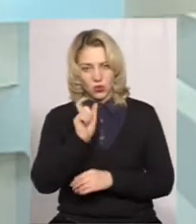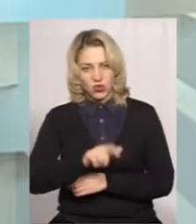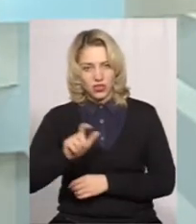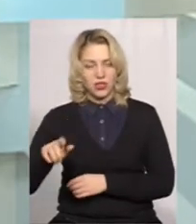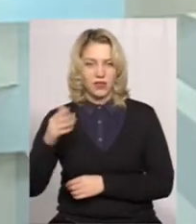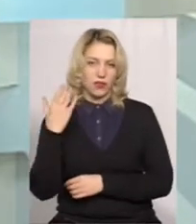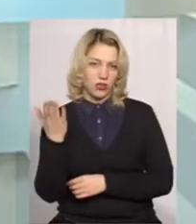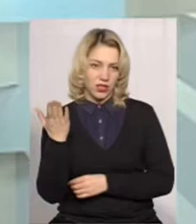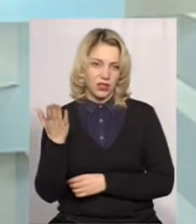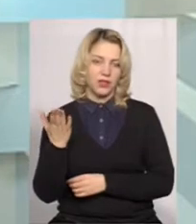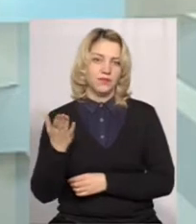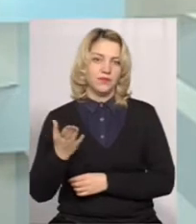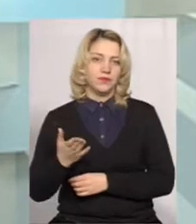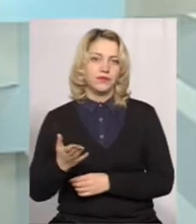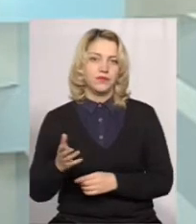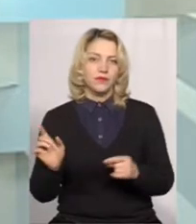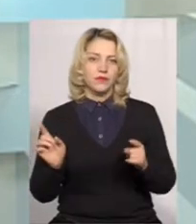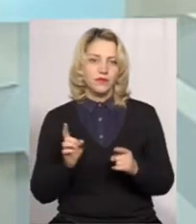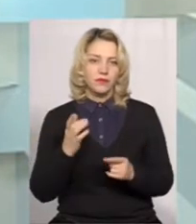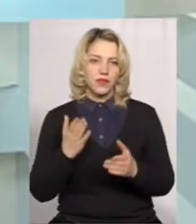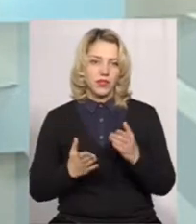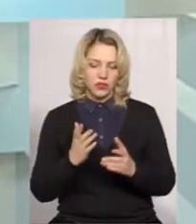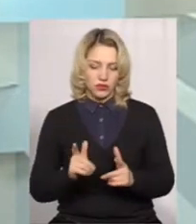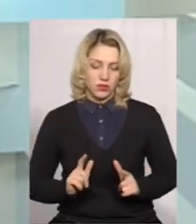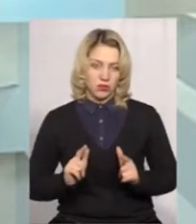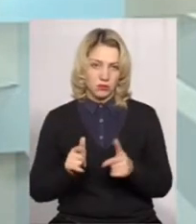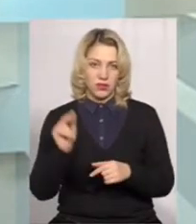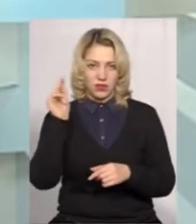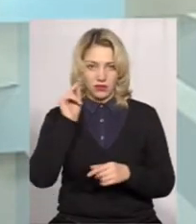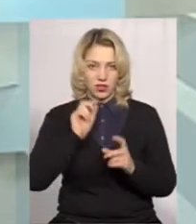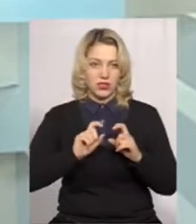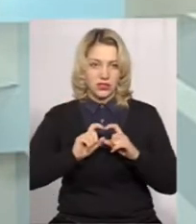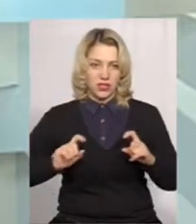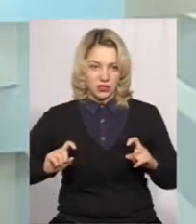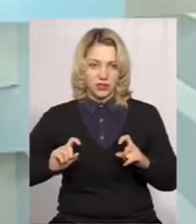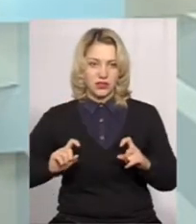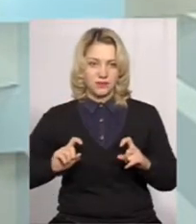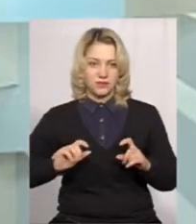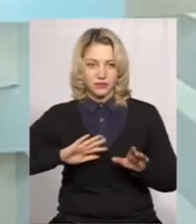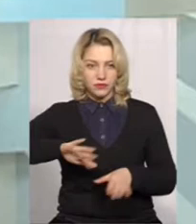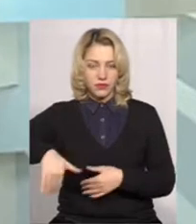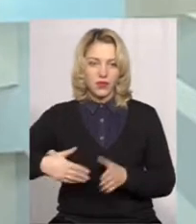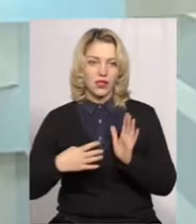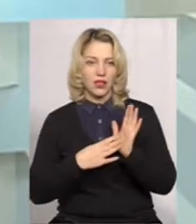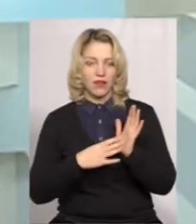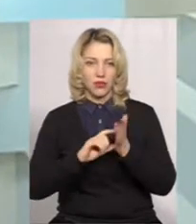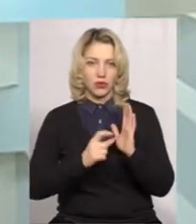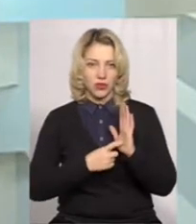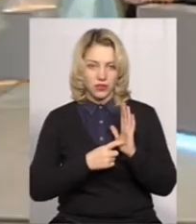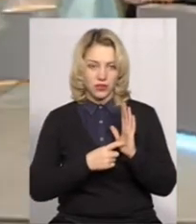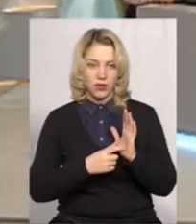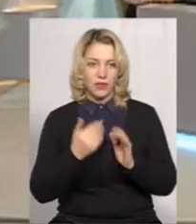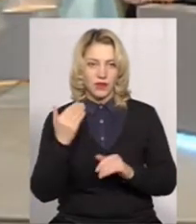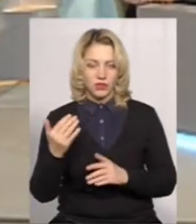І вони, якщо вони поступали до своїх навчальних закладів після 9 класу,